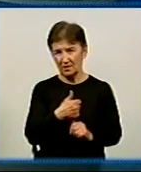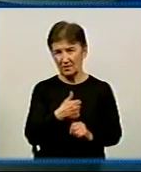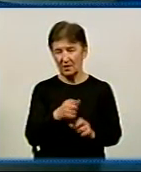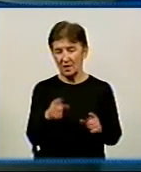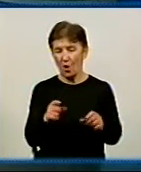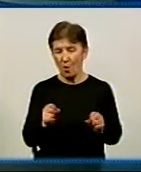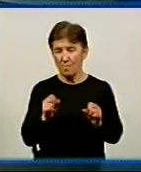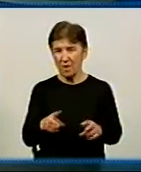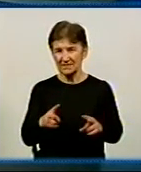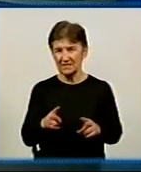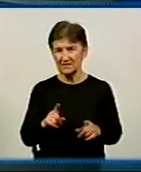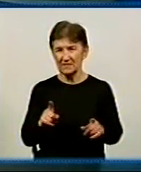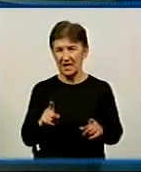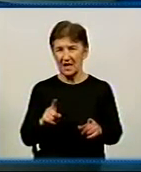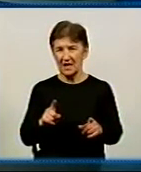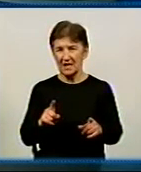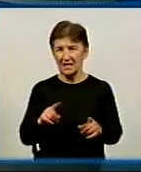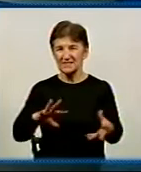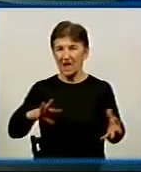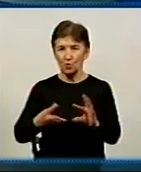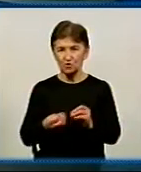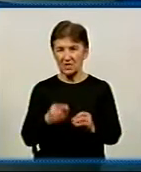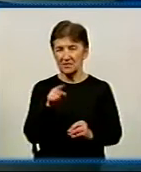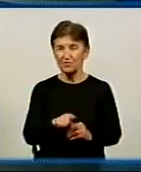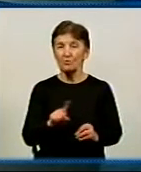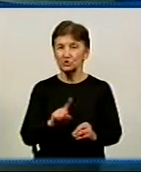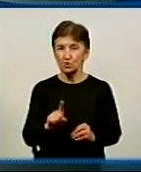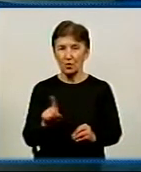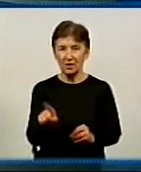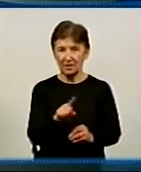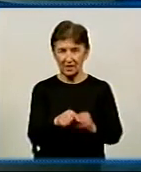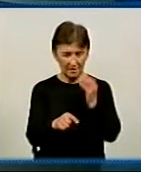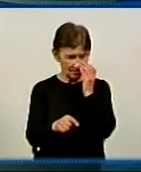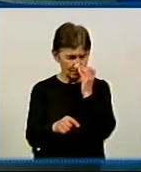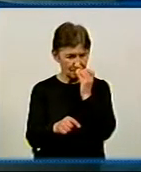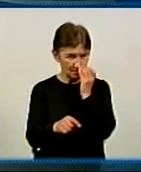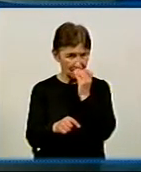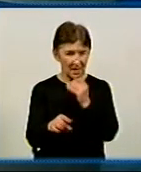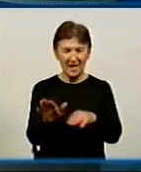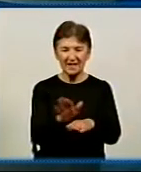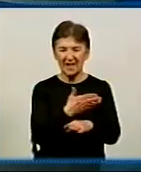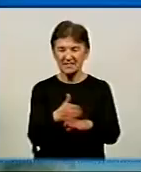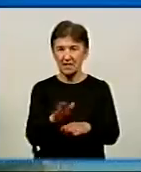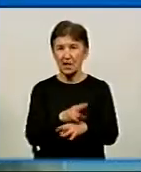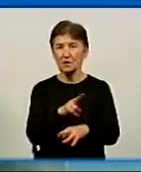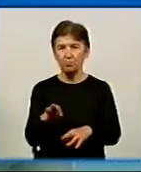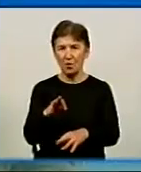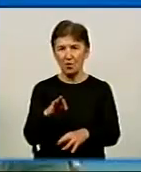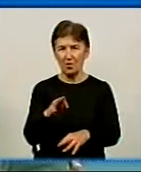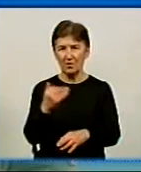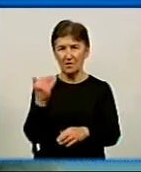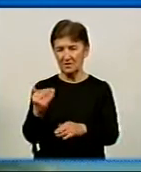опасність цієї модели заключається в тому, що капелані, вони їх розділяють по конфесіям, принадлежності їх